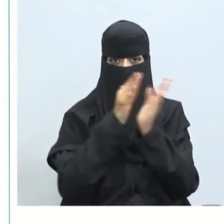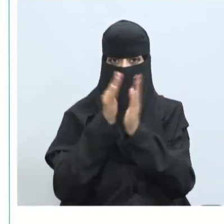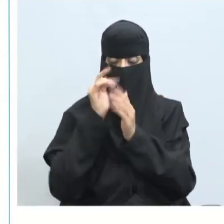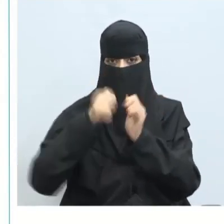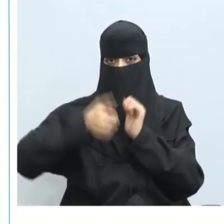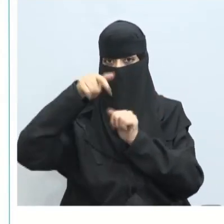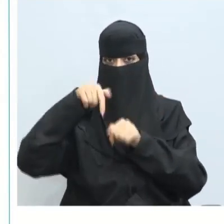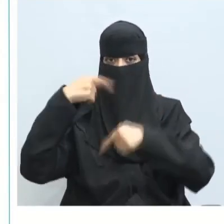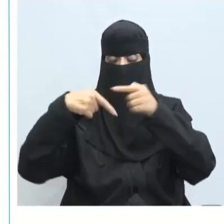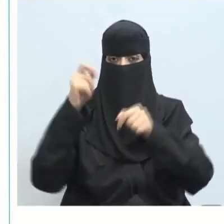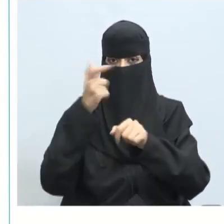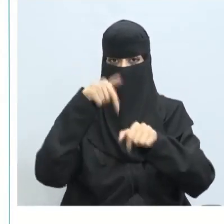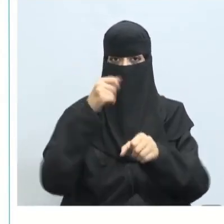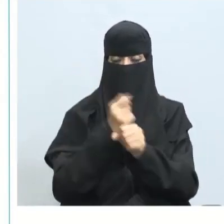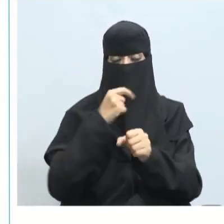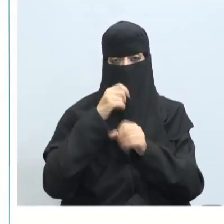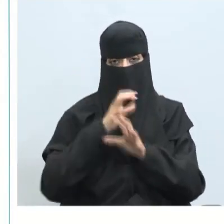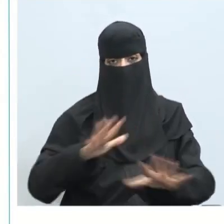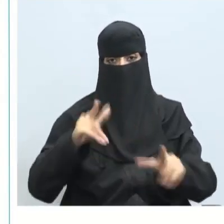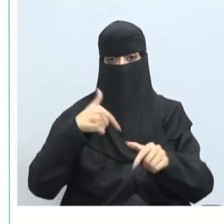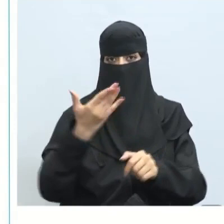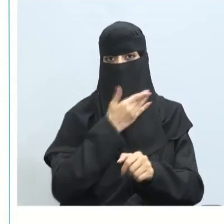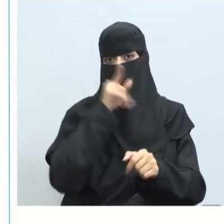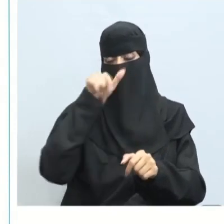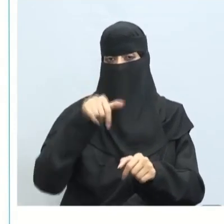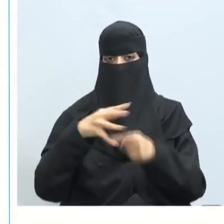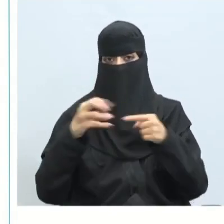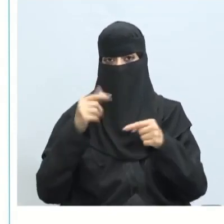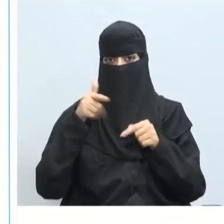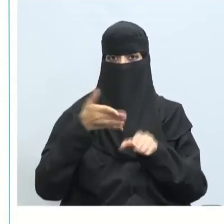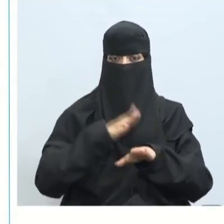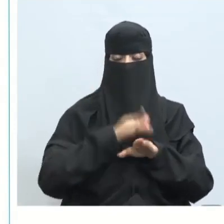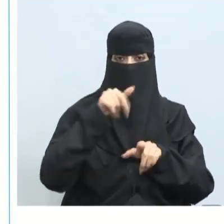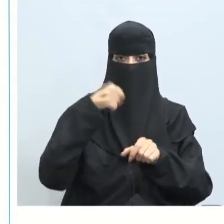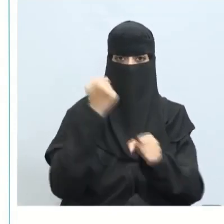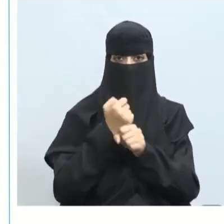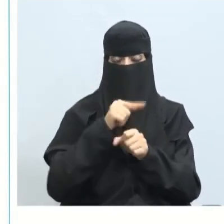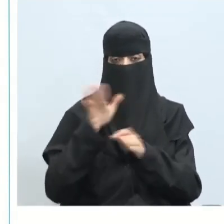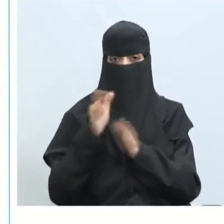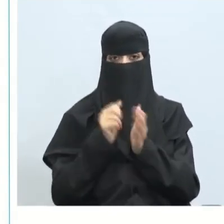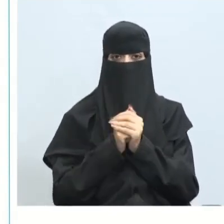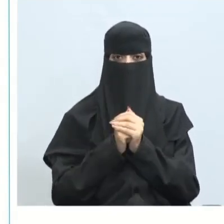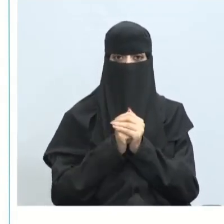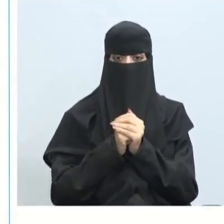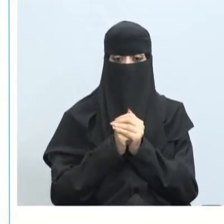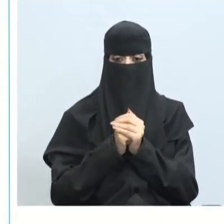وكلما كانت في صالح العمل وإذا تركناها قد تؤثر بالتأكيد سلبا على العمل أو عمل السكرتير